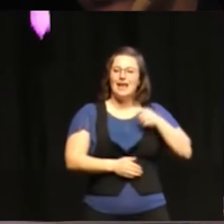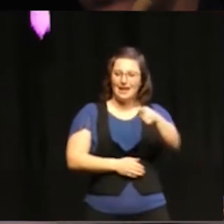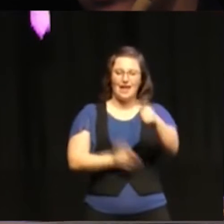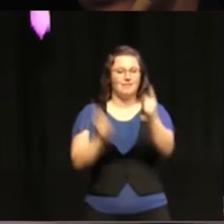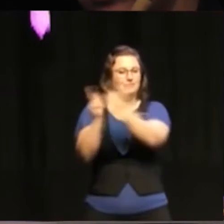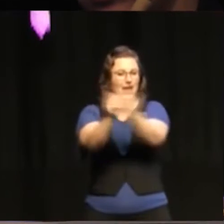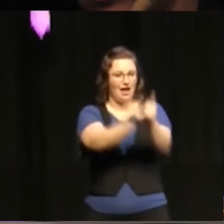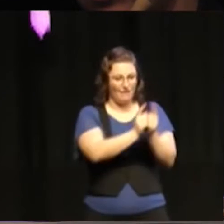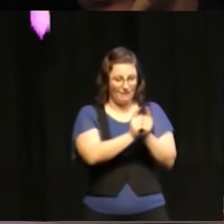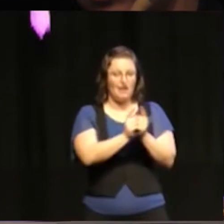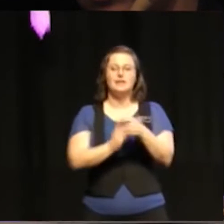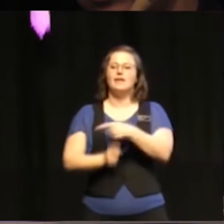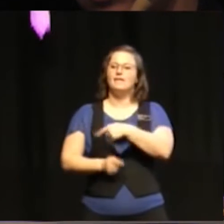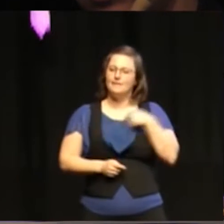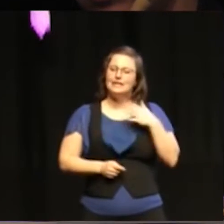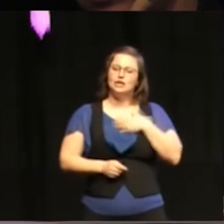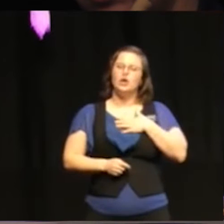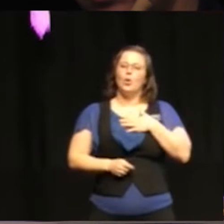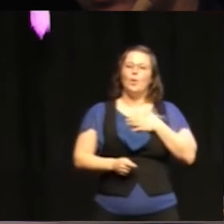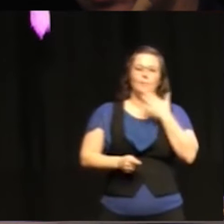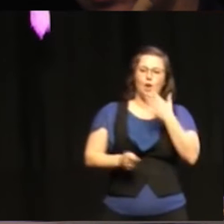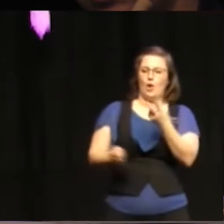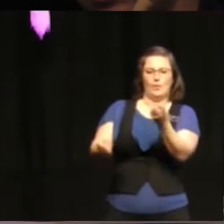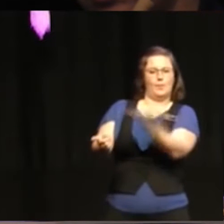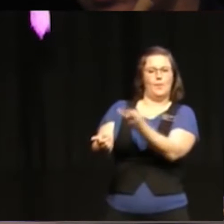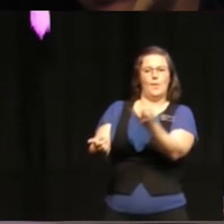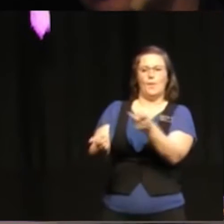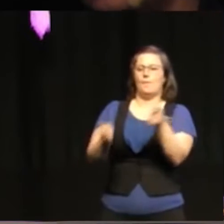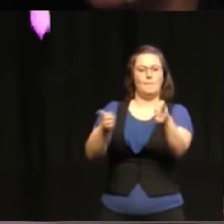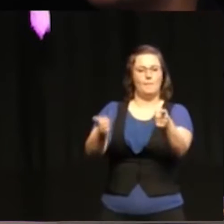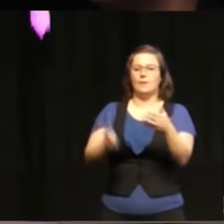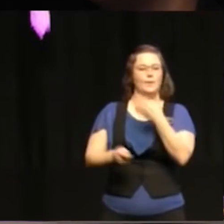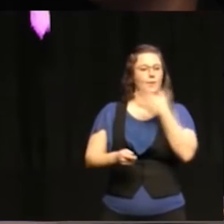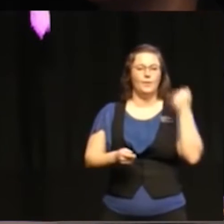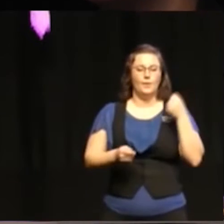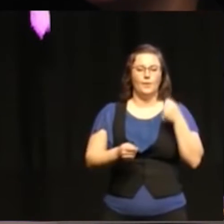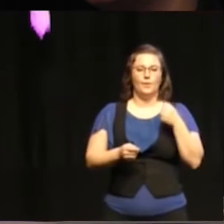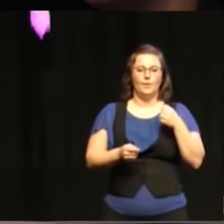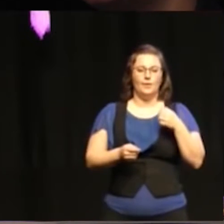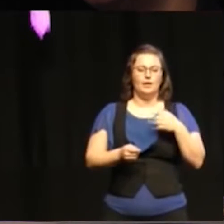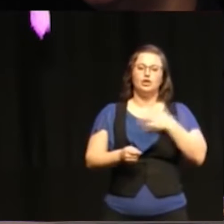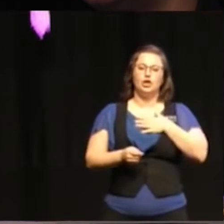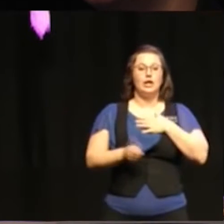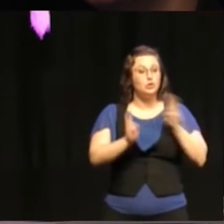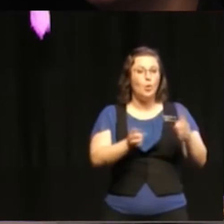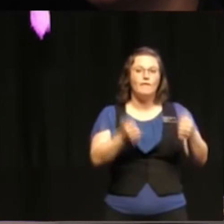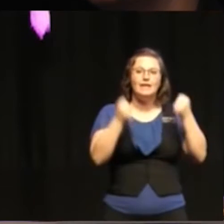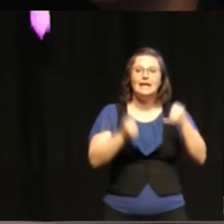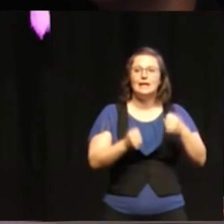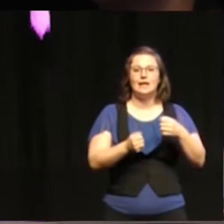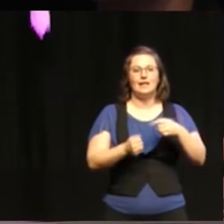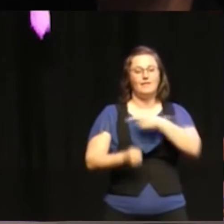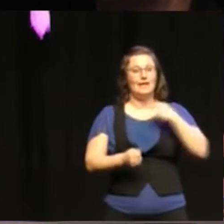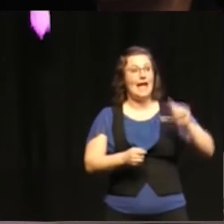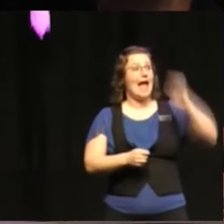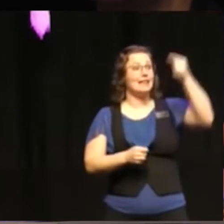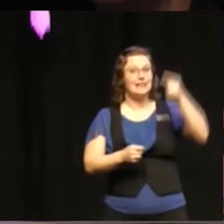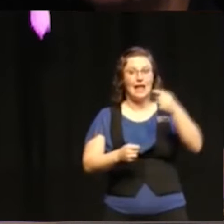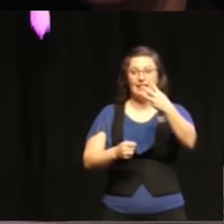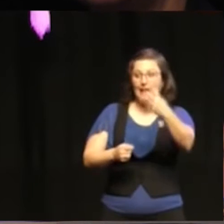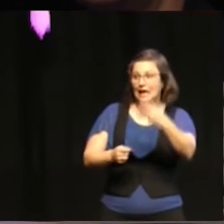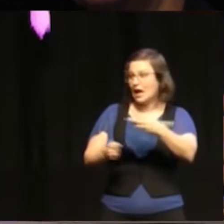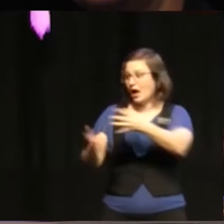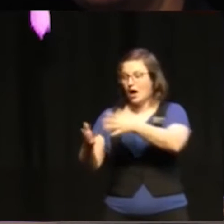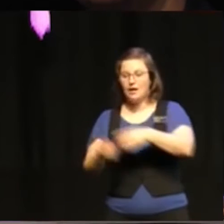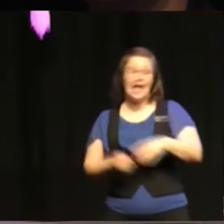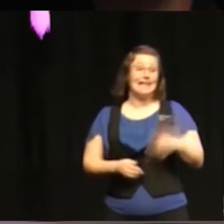vi att det är sunt att de inte har fäst så stor vikt vid de här rankingarna. Att aha, Sverige är